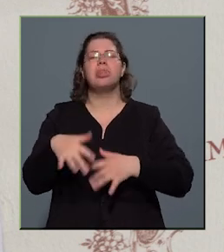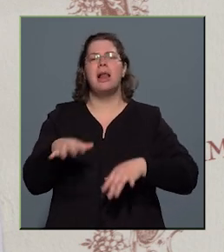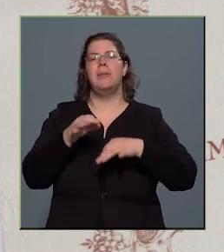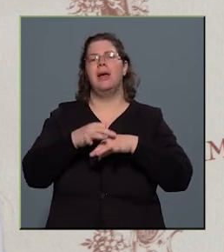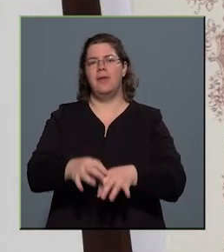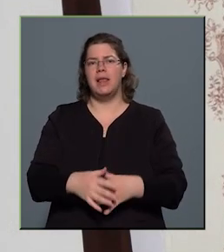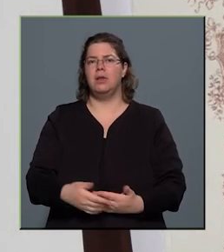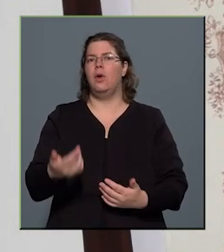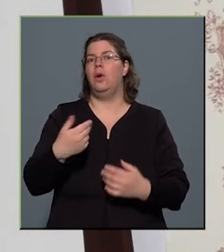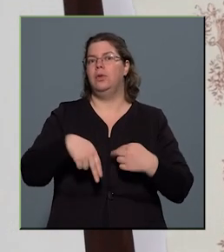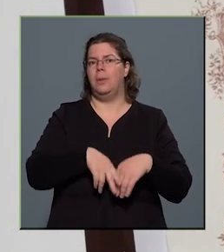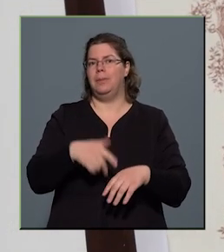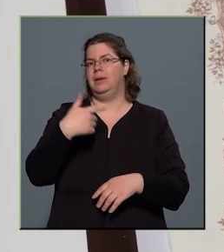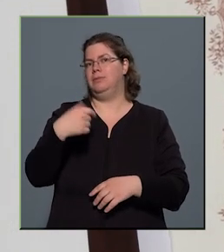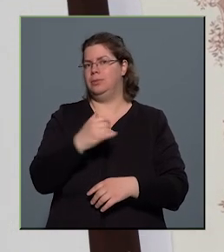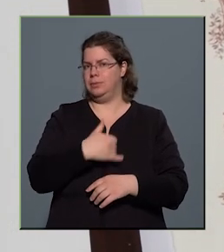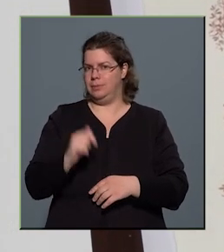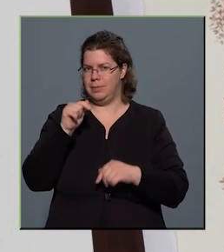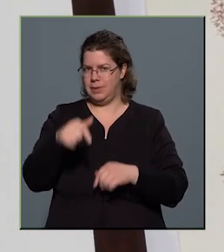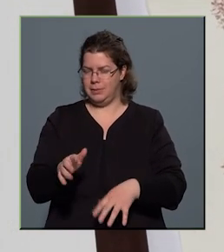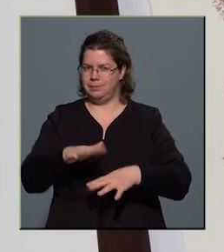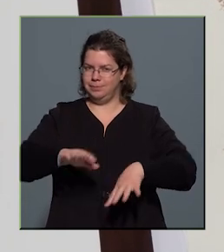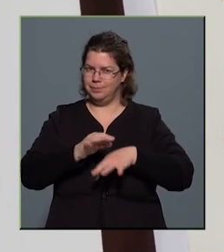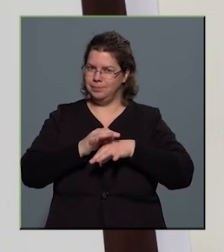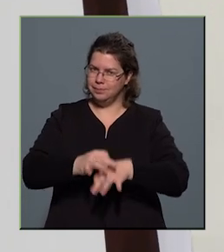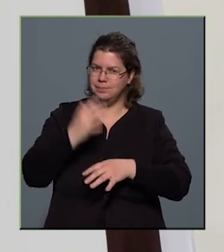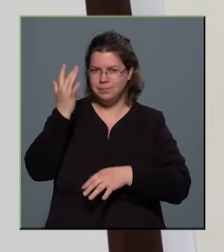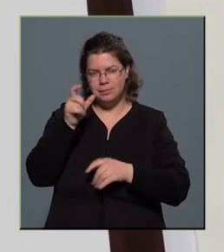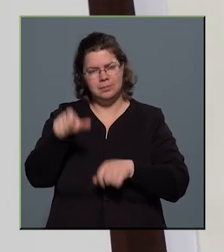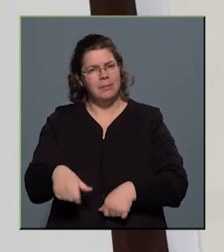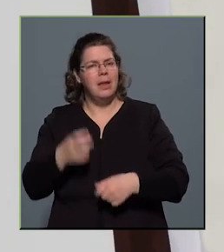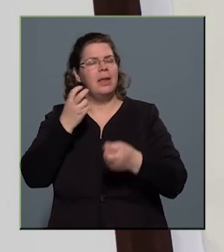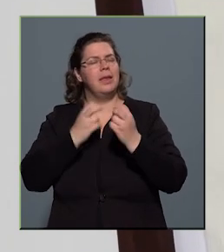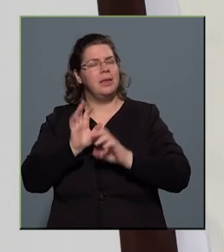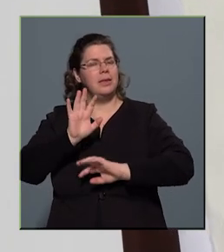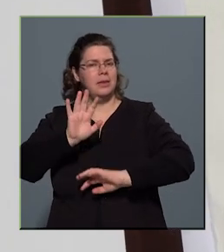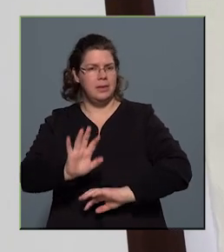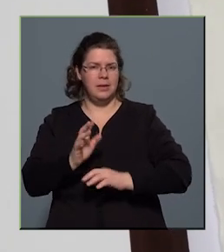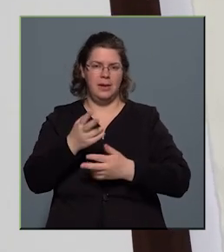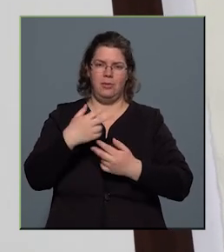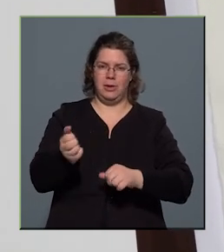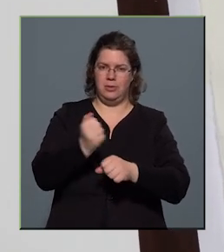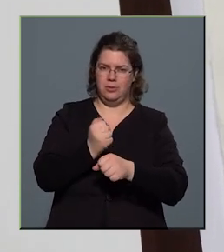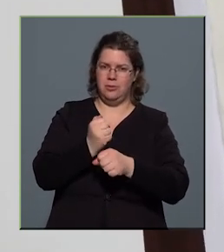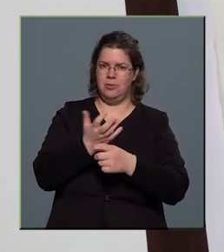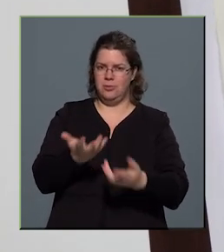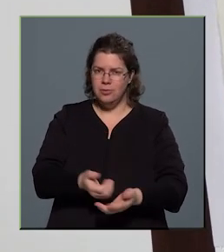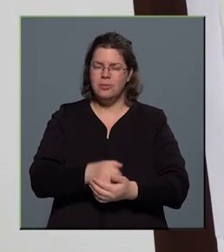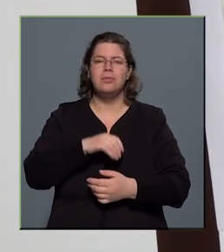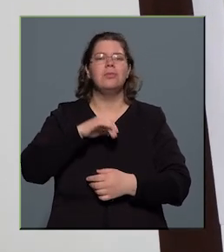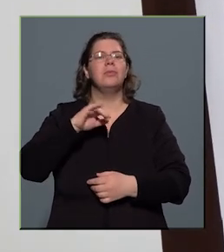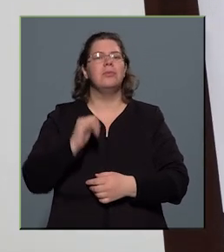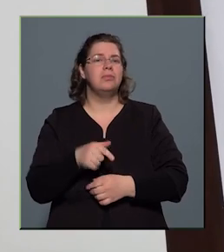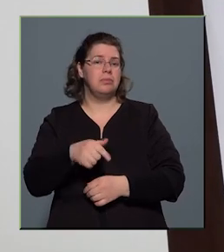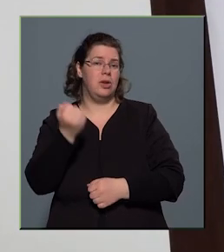évtizede az otthon dolgozója. Számára hivatása munkája. A miniszteri elismerést ünnepi keretek között kapta meg decemberben.